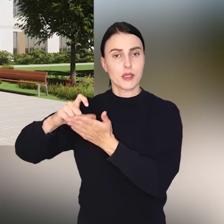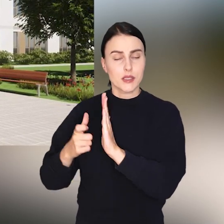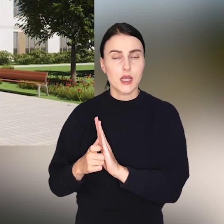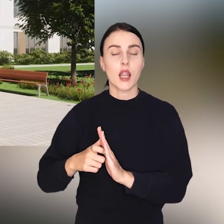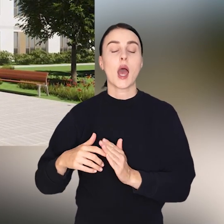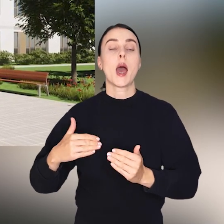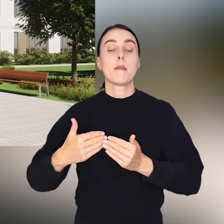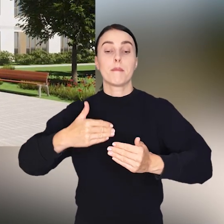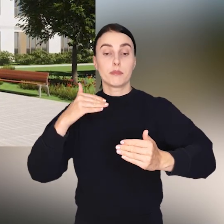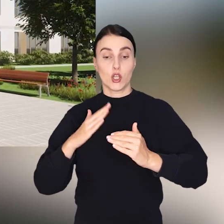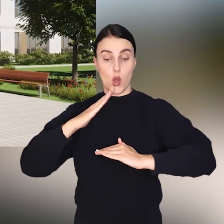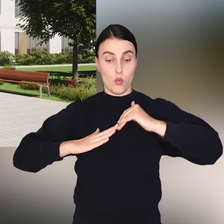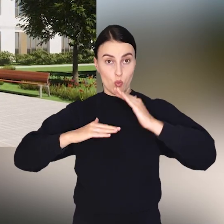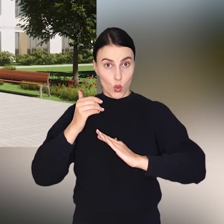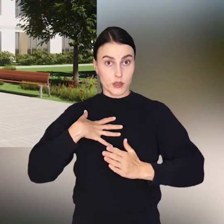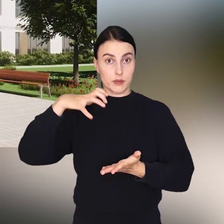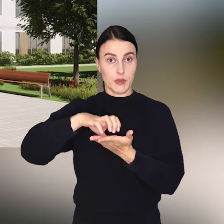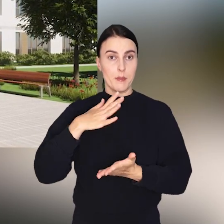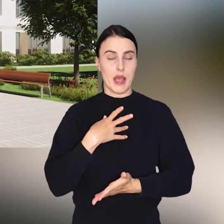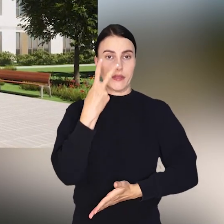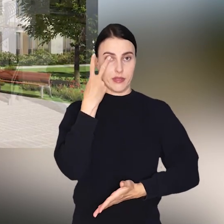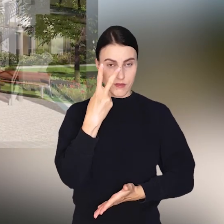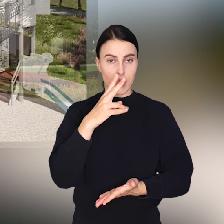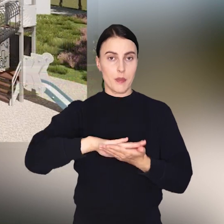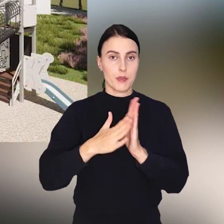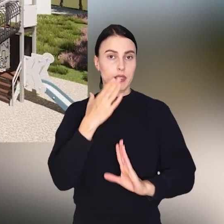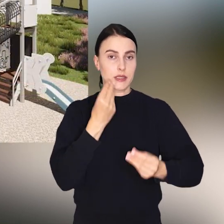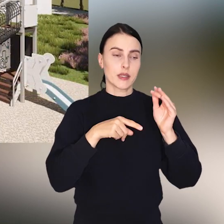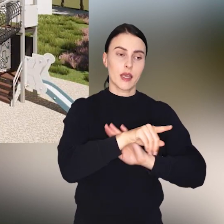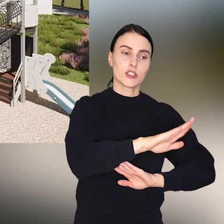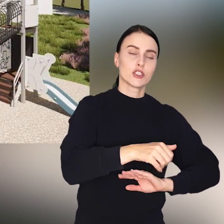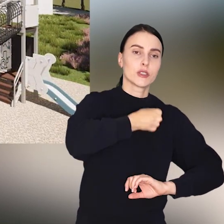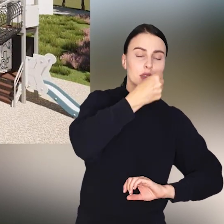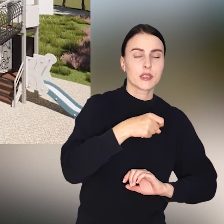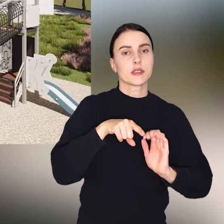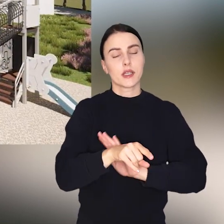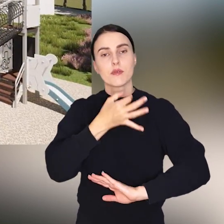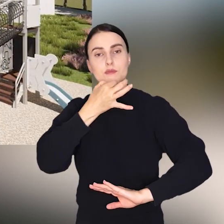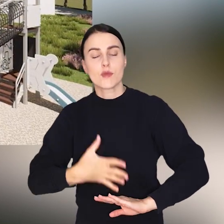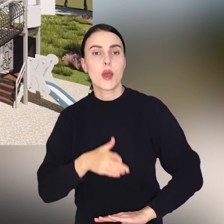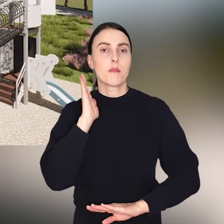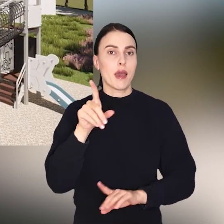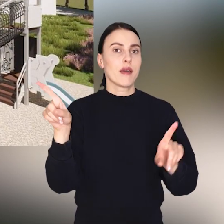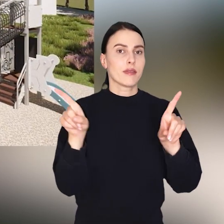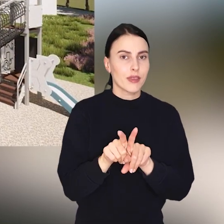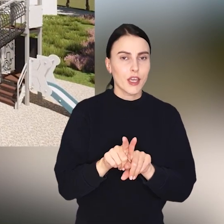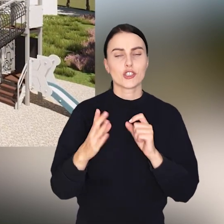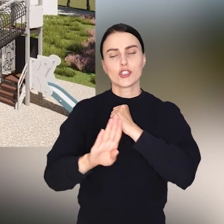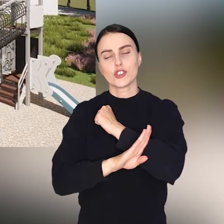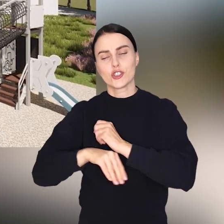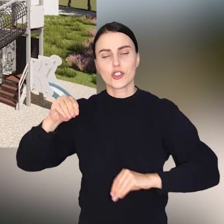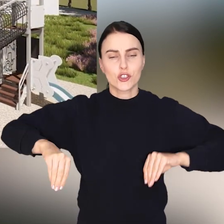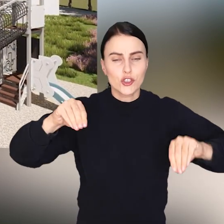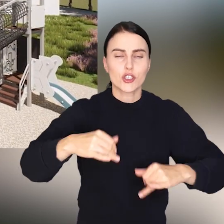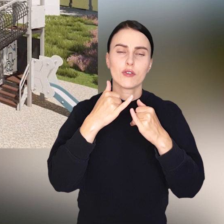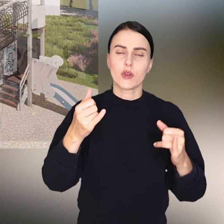Przed budynkiem przedszkola urządzone zostaną dwa place zabaw, jeden dla dzieci starszych, jeden dla młodszych. Pojawi się kilkanaście drzew,